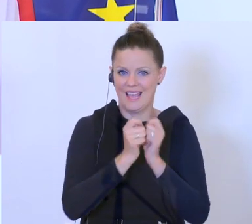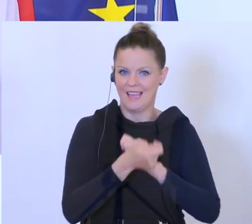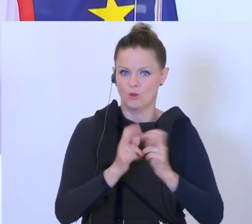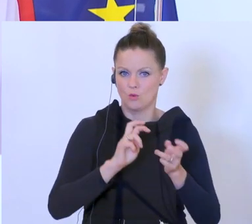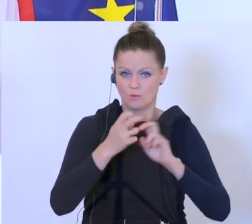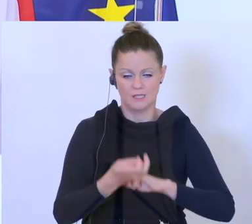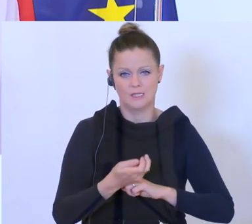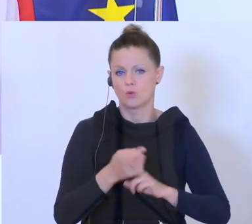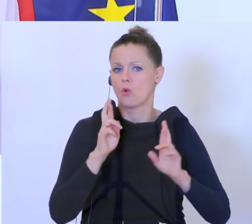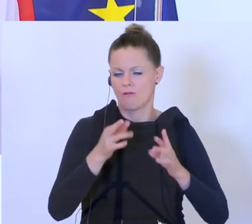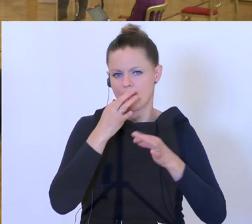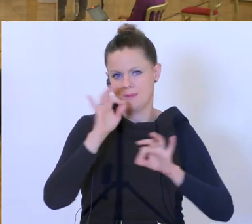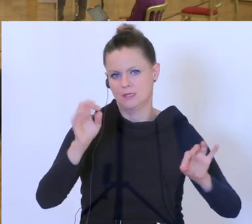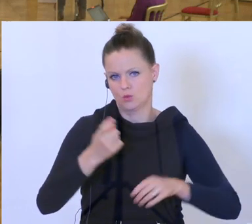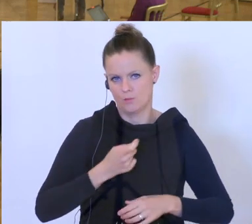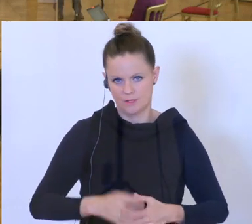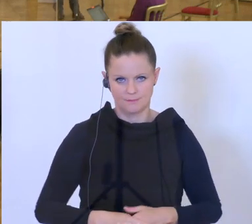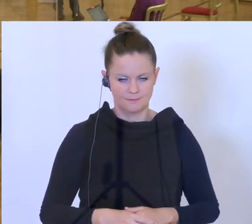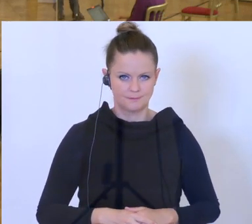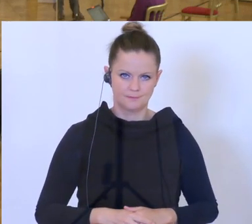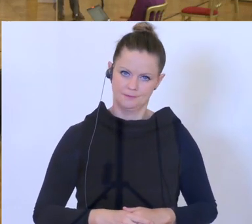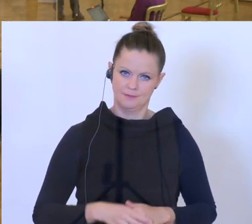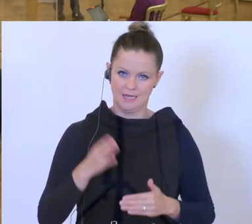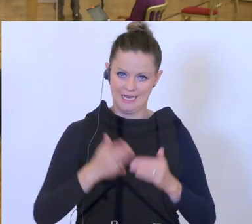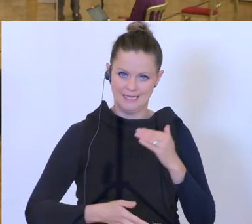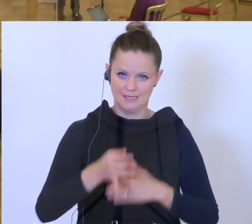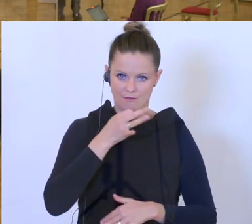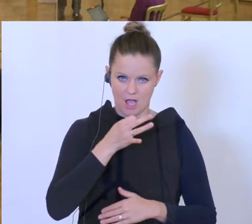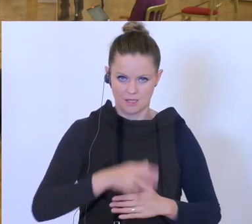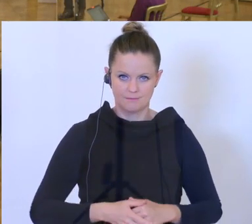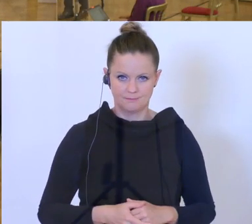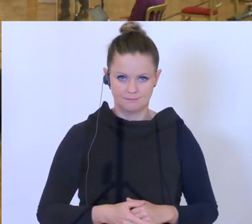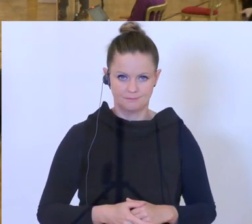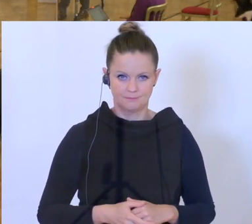sich das massiv verbessert. Jetzt die Frage haben noch vom Herrn Haslacher, bitte.